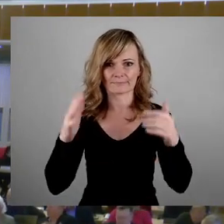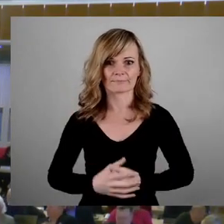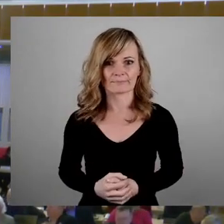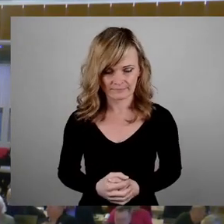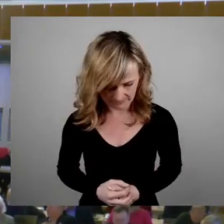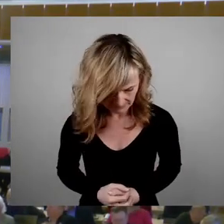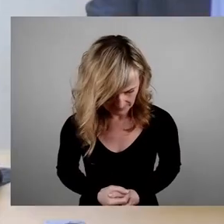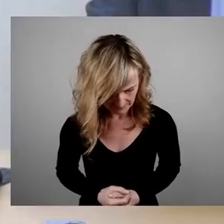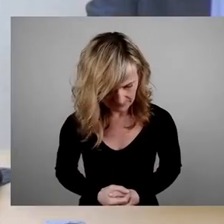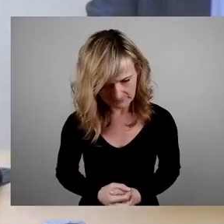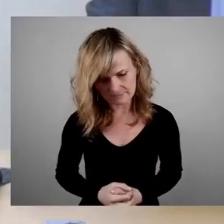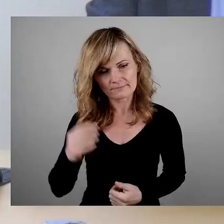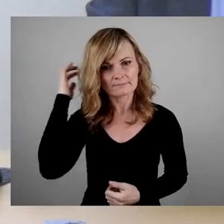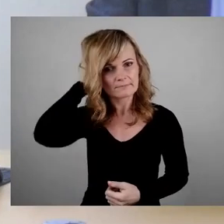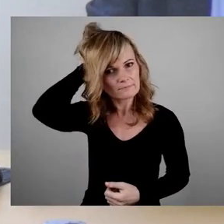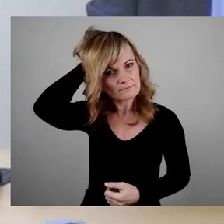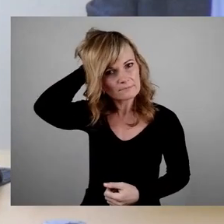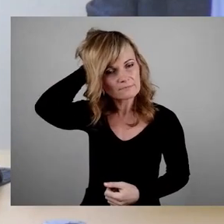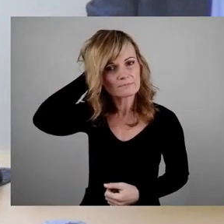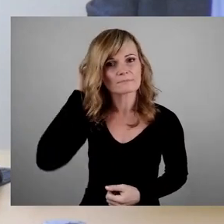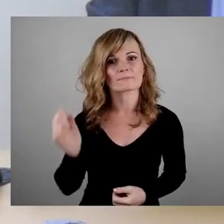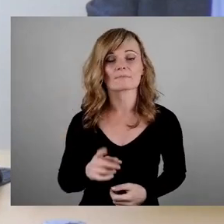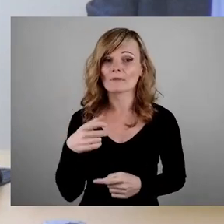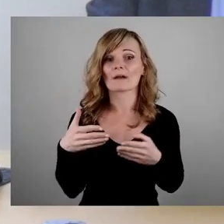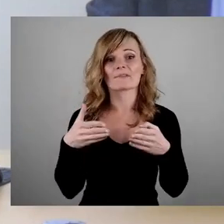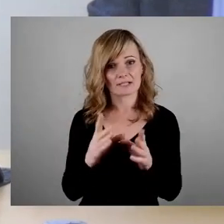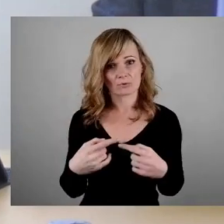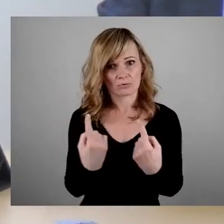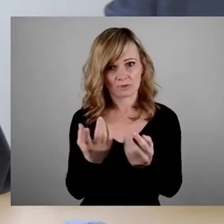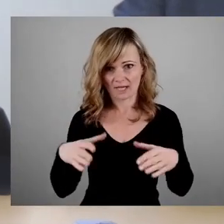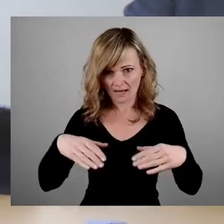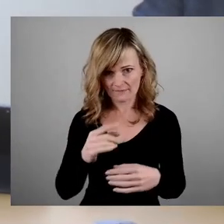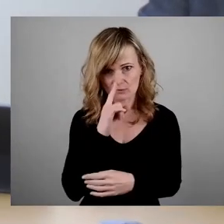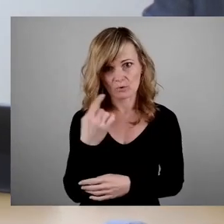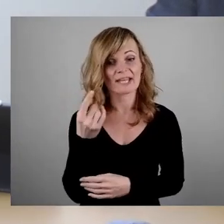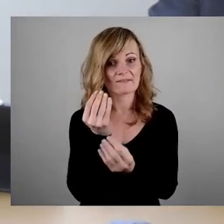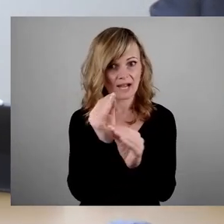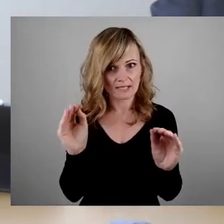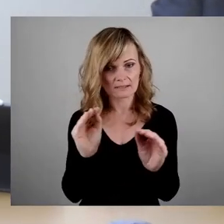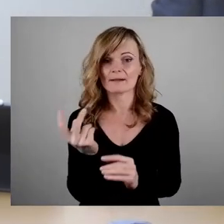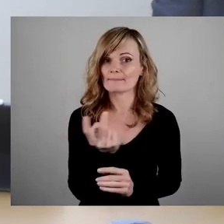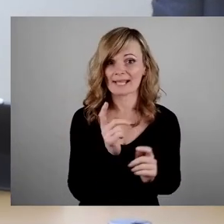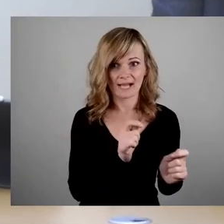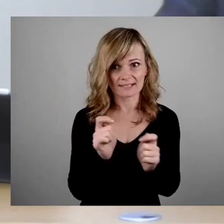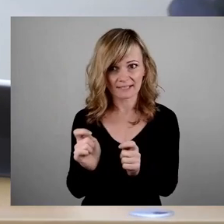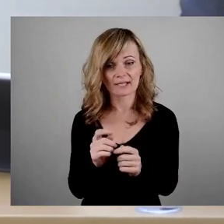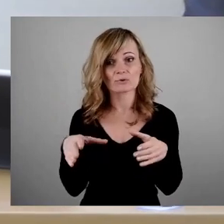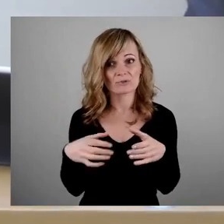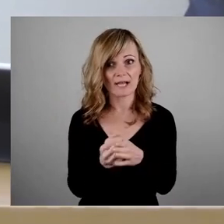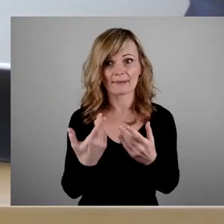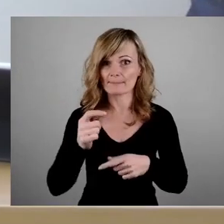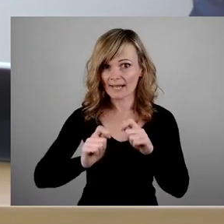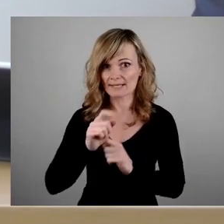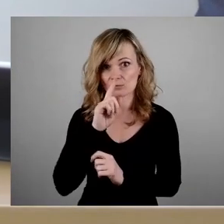Okay, vielen Dank. Dann würden wir an die Fraktionsrunde einsteigen. Und nur der Hinweis, da wir ja beide Anträge zusammen behandeln, gibt es nur eine